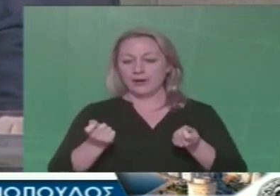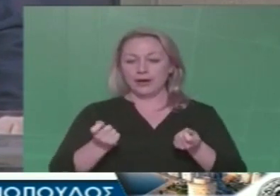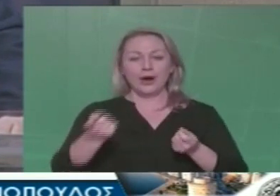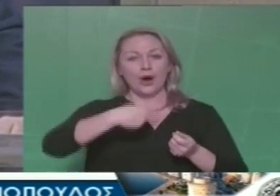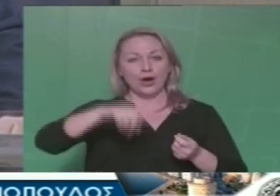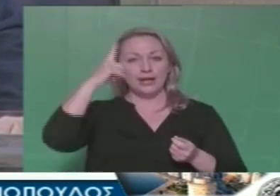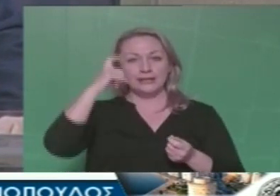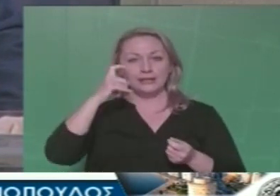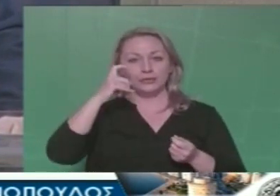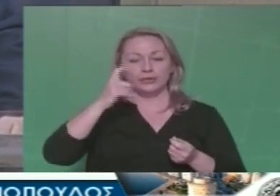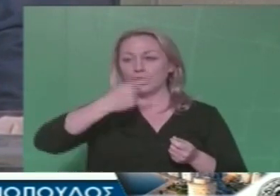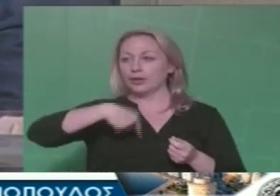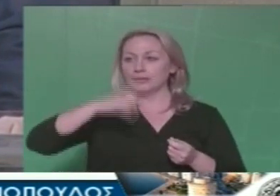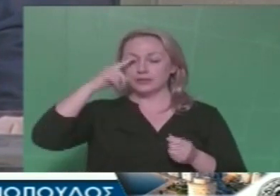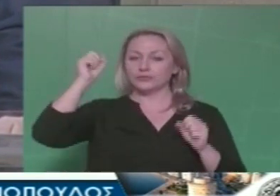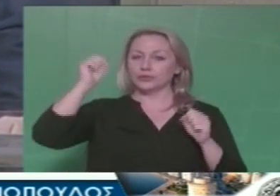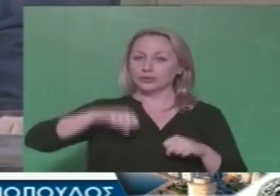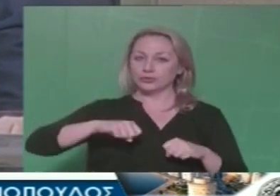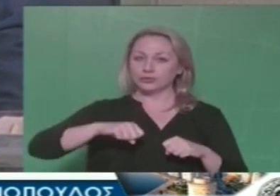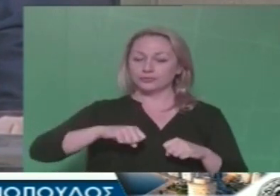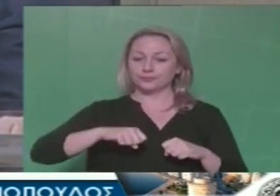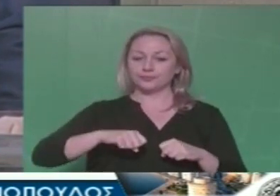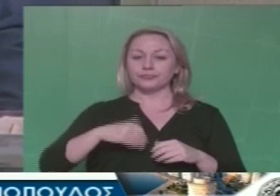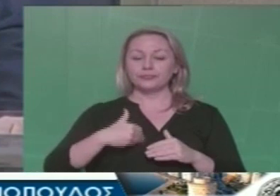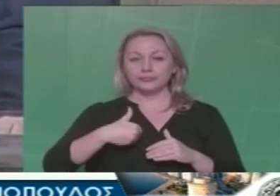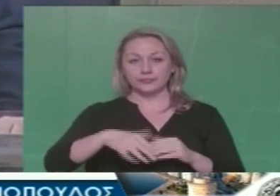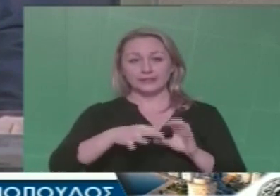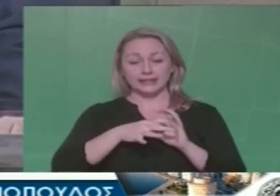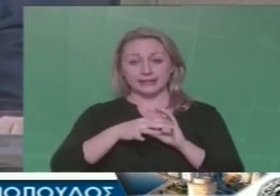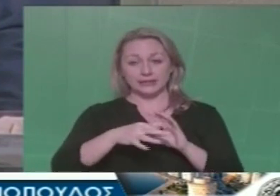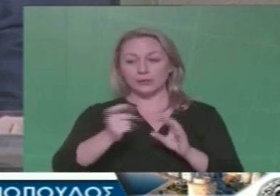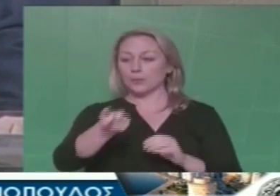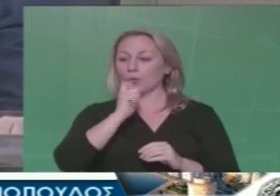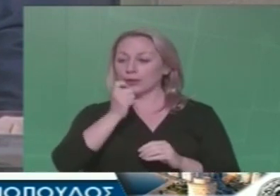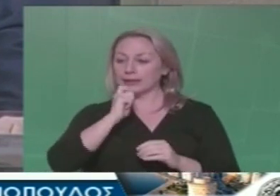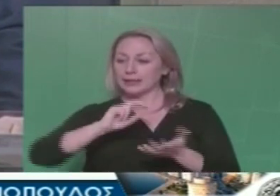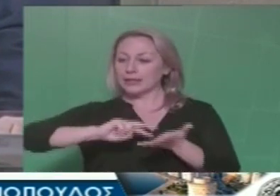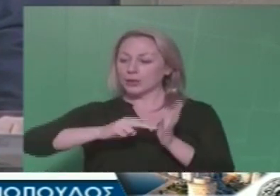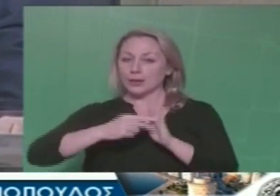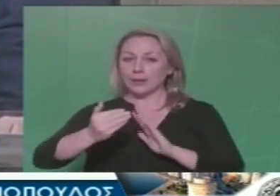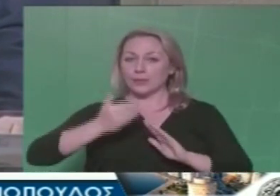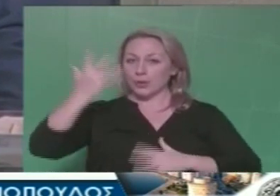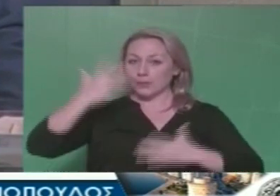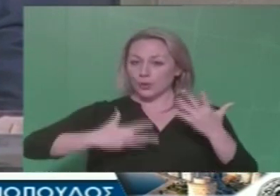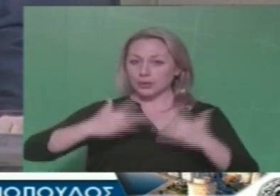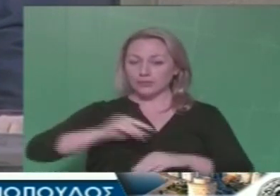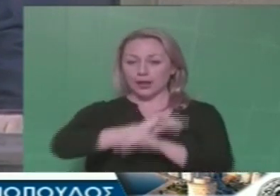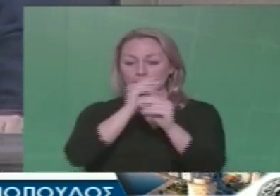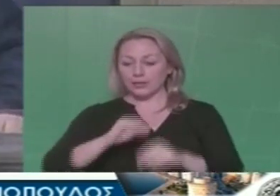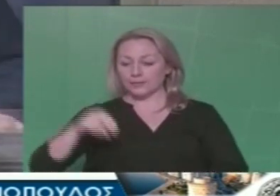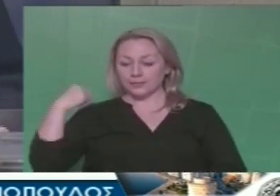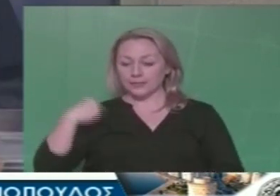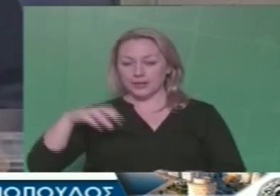να συμφωνήσουν και να συνεχίσουν προϋπολογισμούς και οικονομική πολιτική η οποία έχει φέρει τους Δήμους σε άθλια